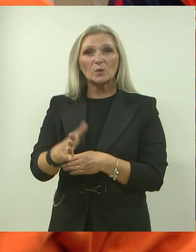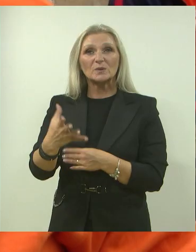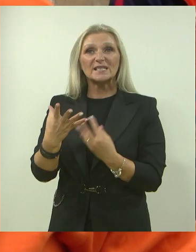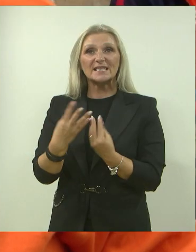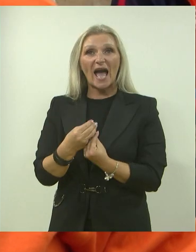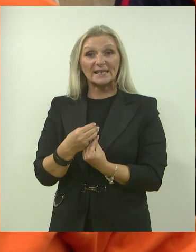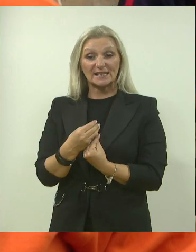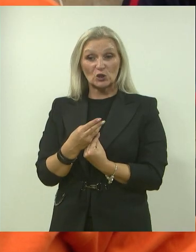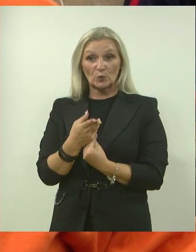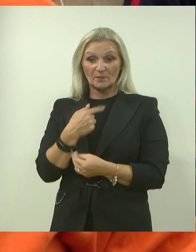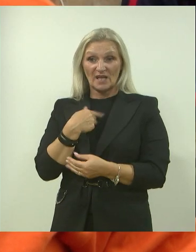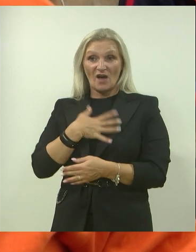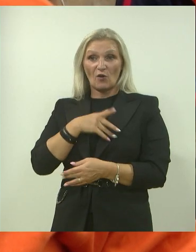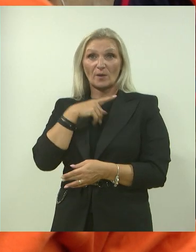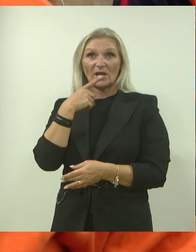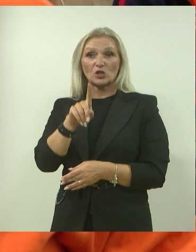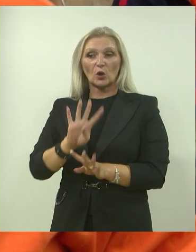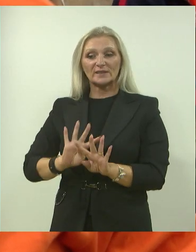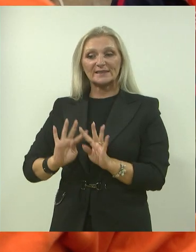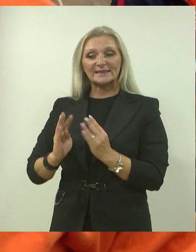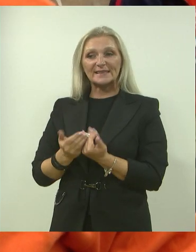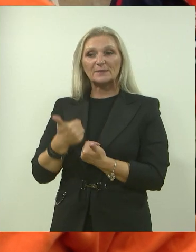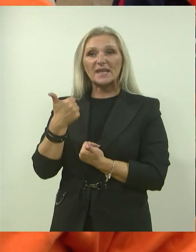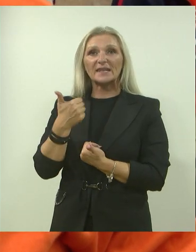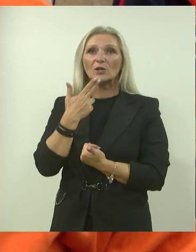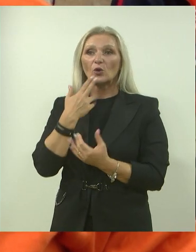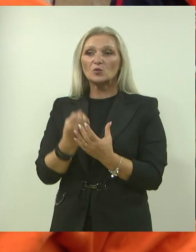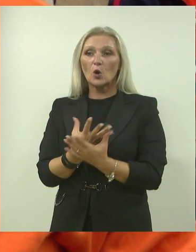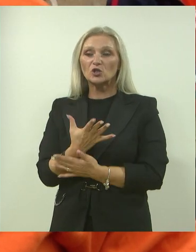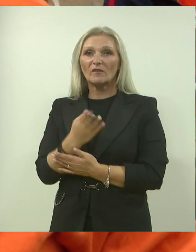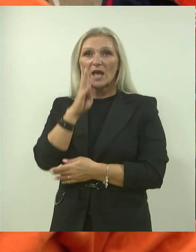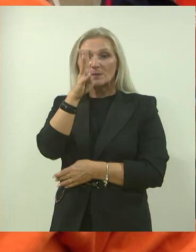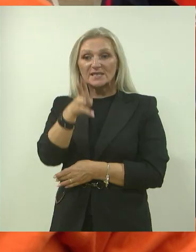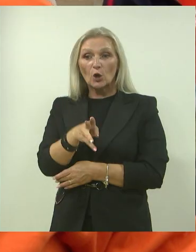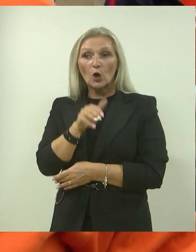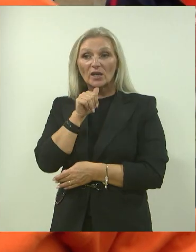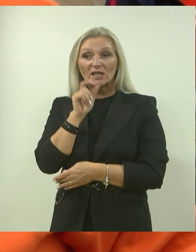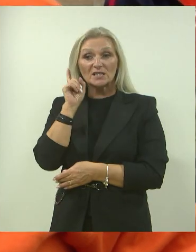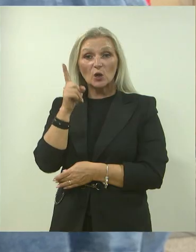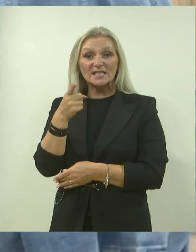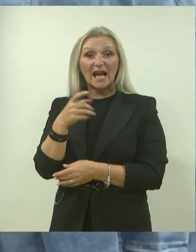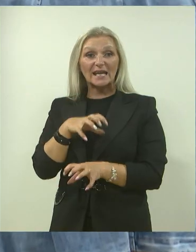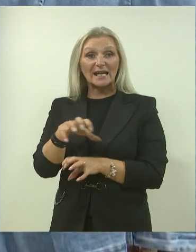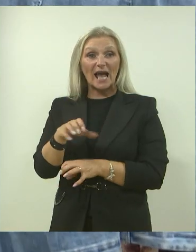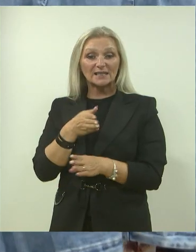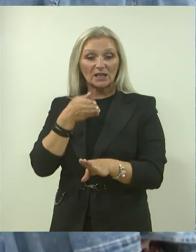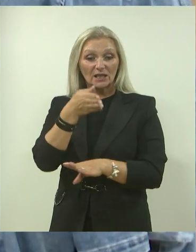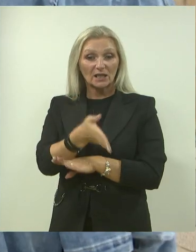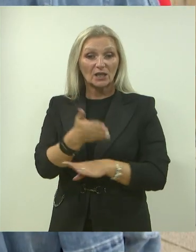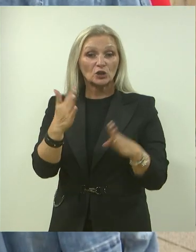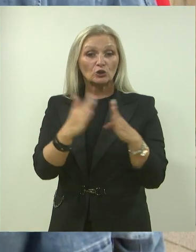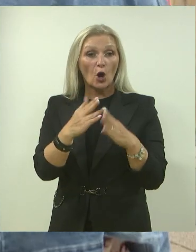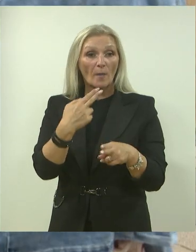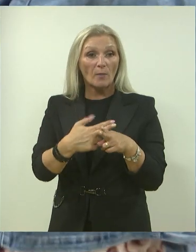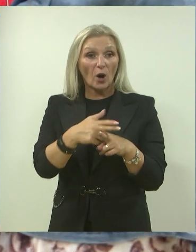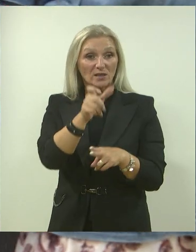ja volim spomenuti, mobilni tim koji smo osnovali, gdje psiholog i socijalni radnik ulaze u kuću, oboljele osobe, da